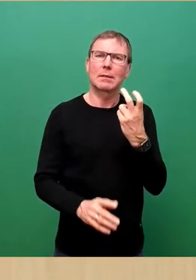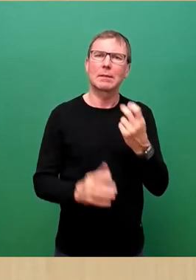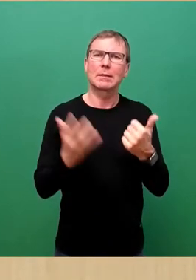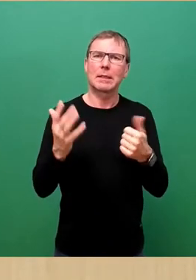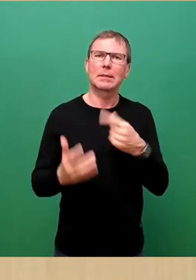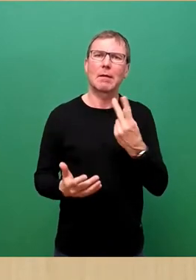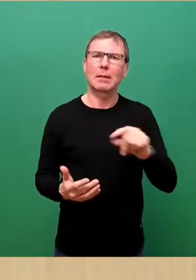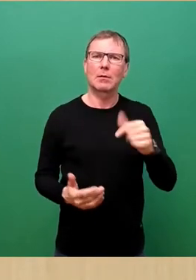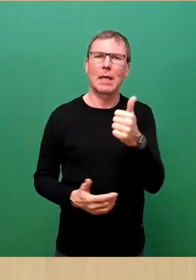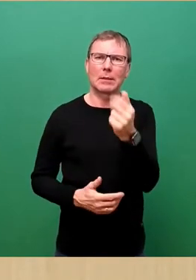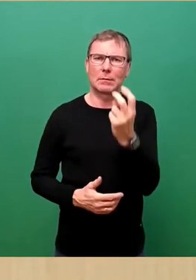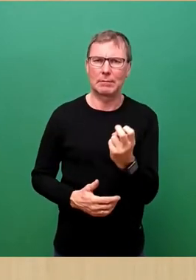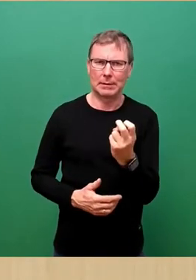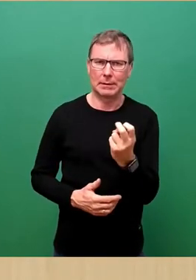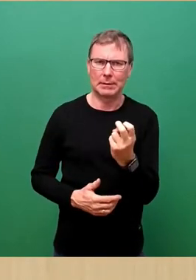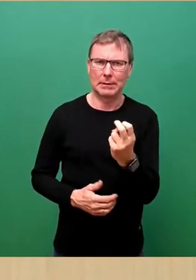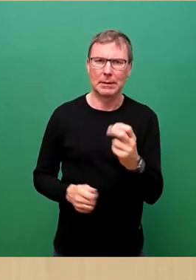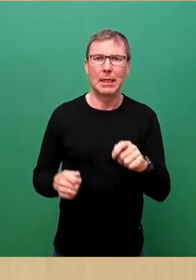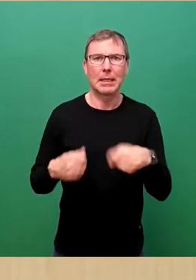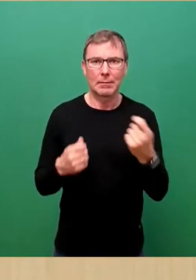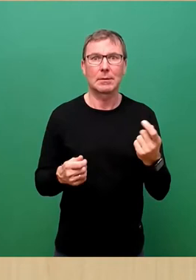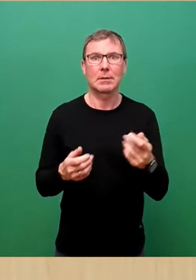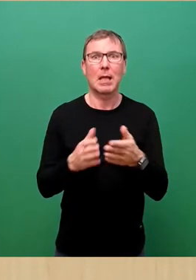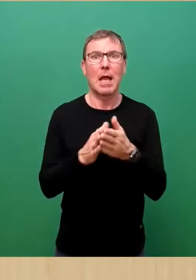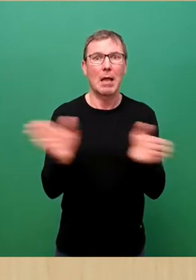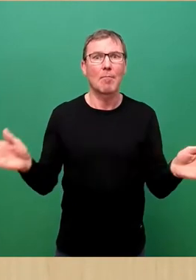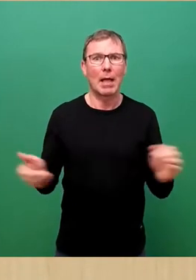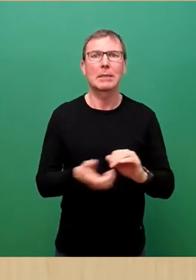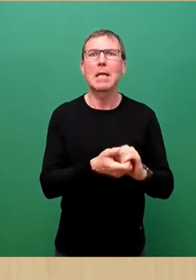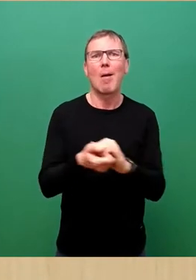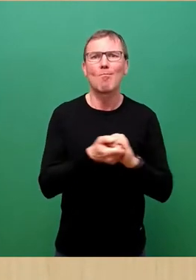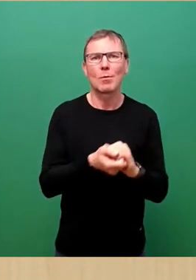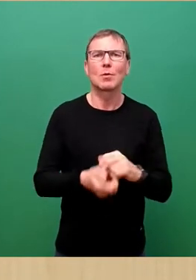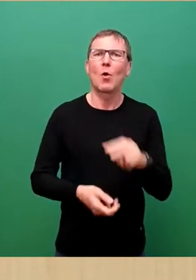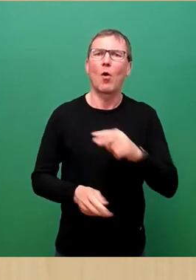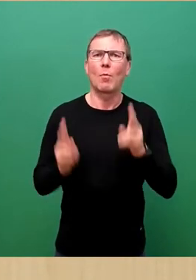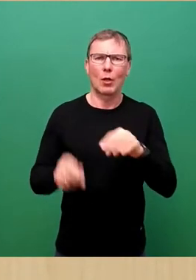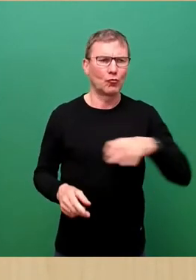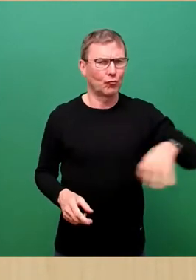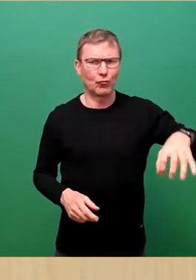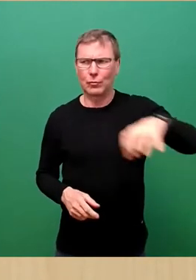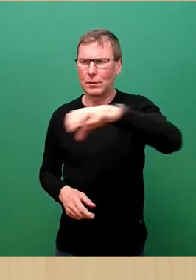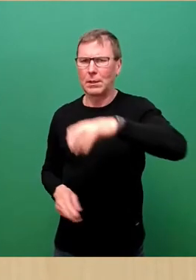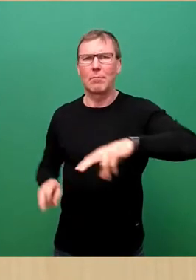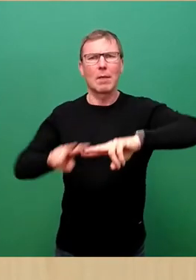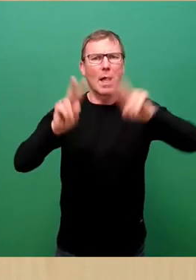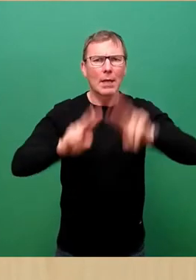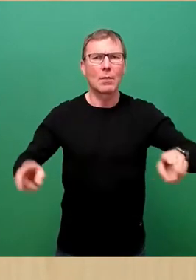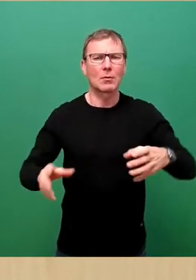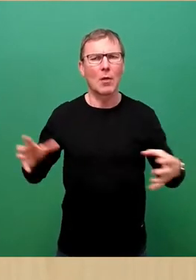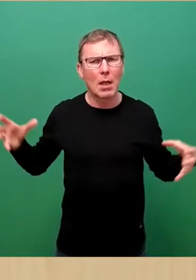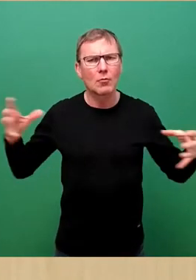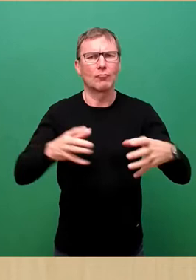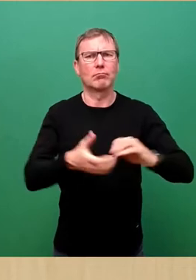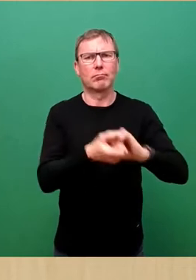gibt es ein breites Bündnis europäischer Städte, eine internationale Allianz sicherer